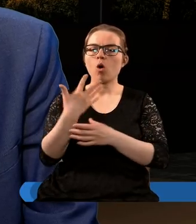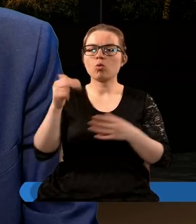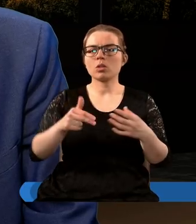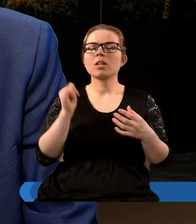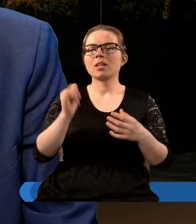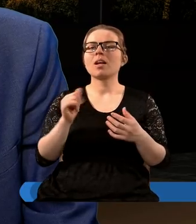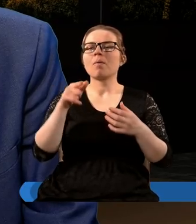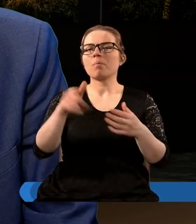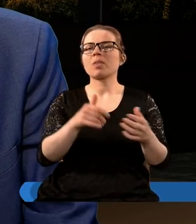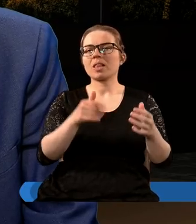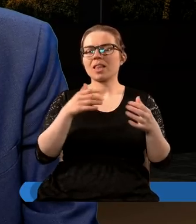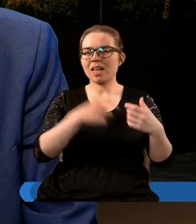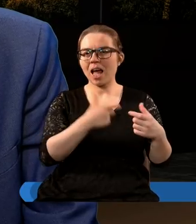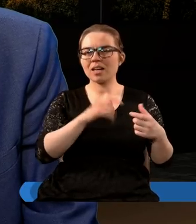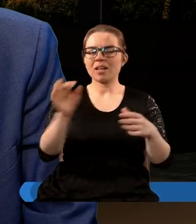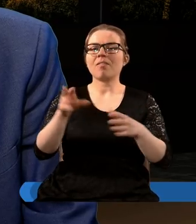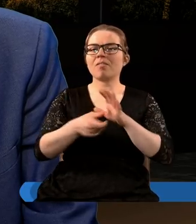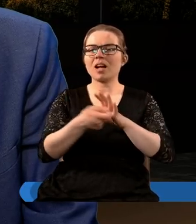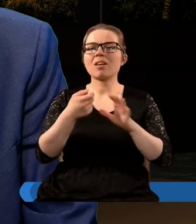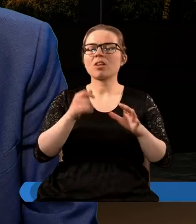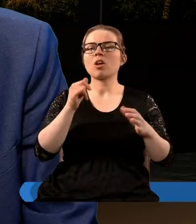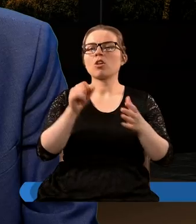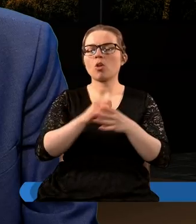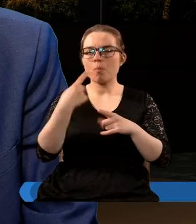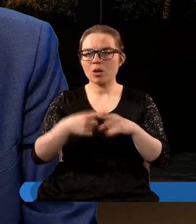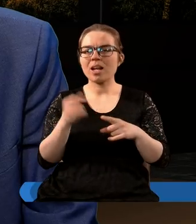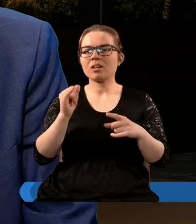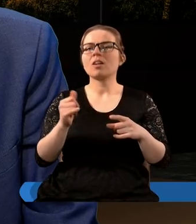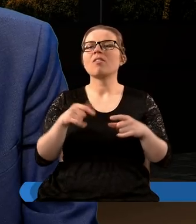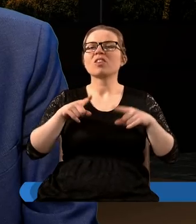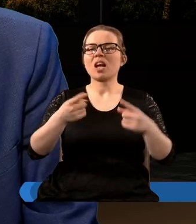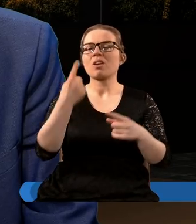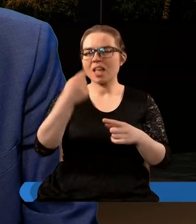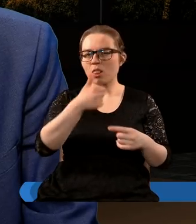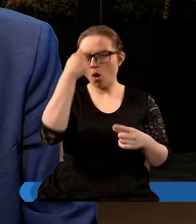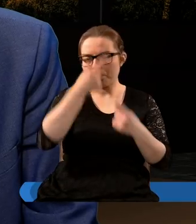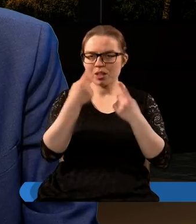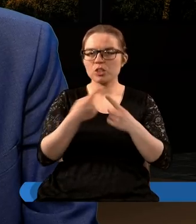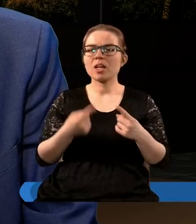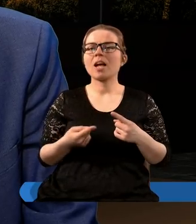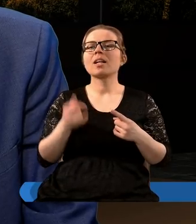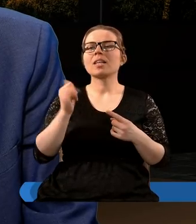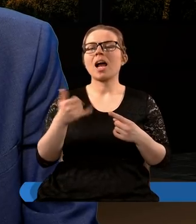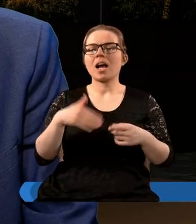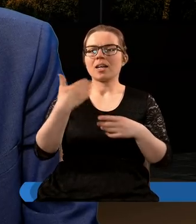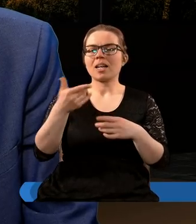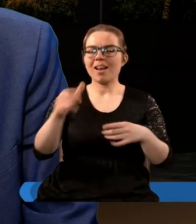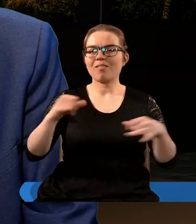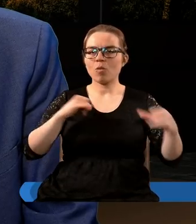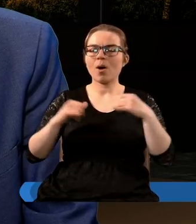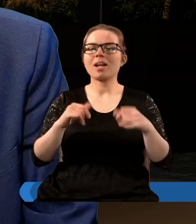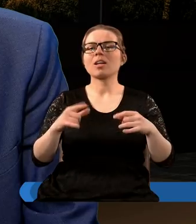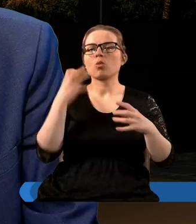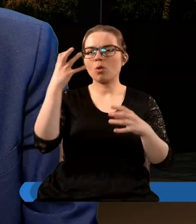Bóg bowiem natknął serca ich by wykonali jego postanowienie i by działali jednomyślnie i oddali swoją